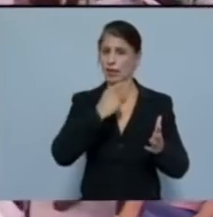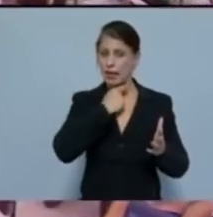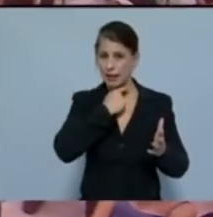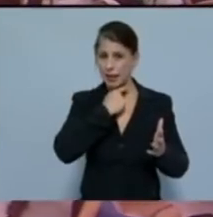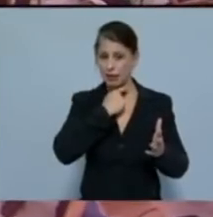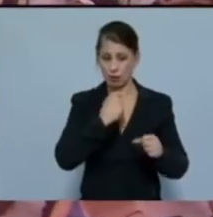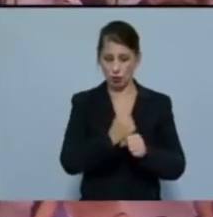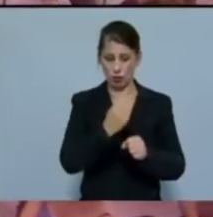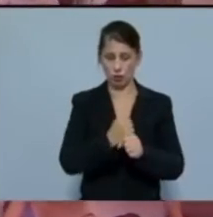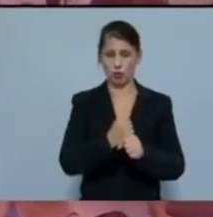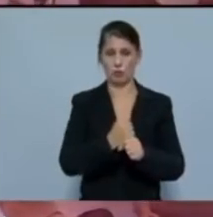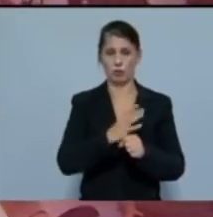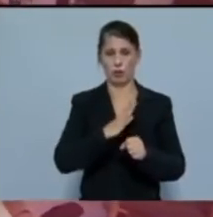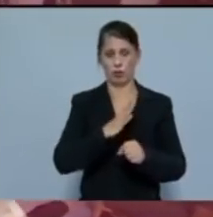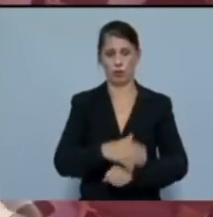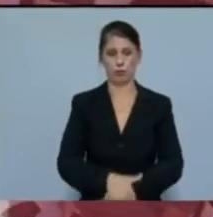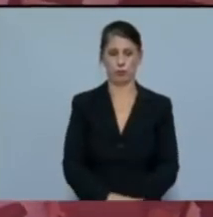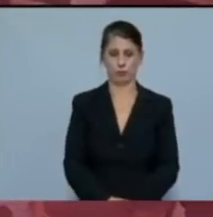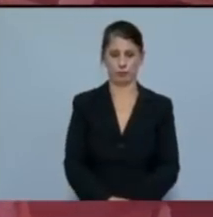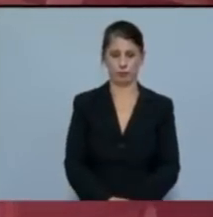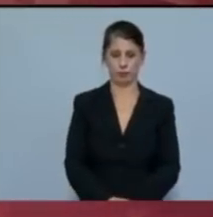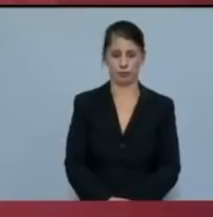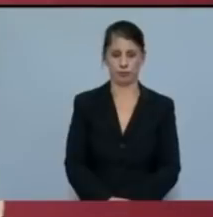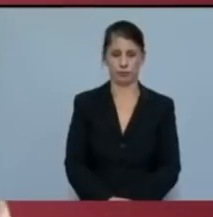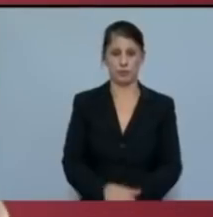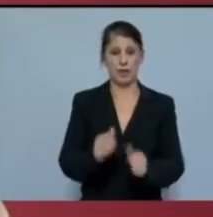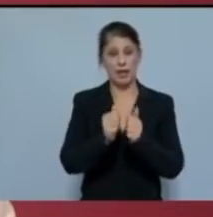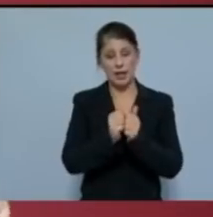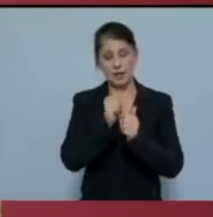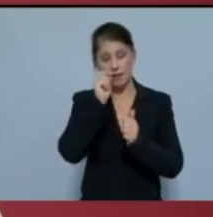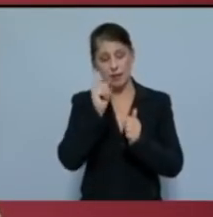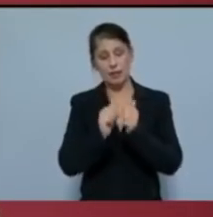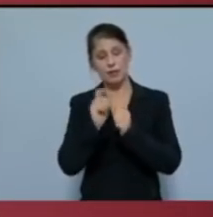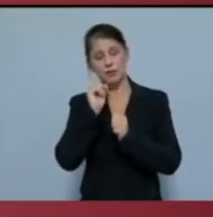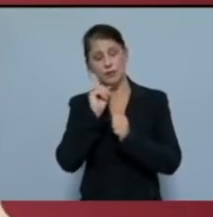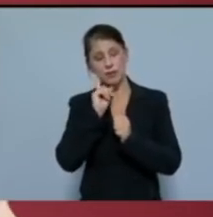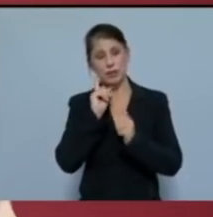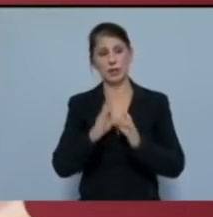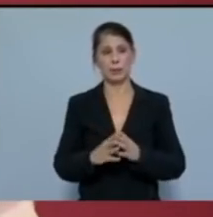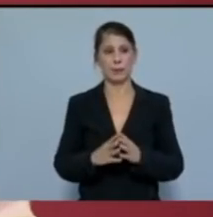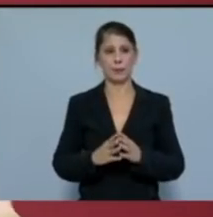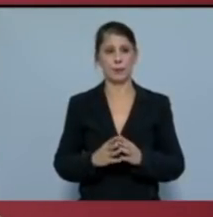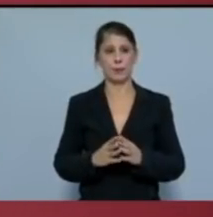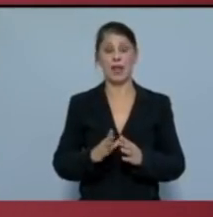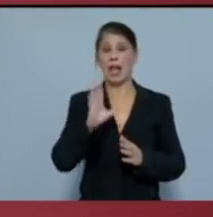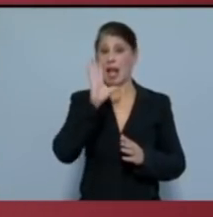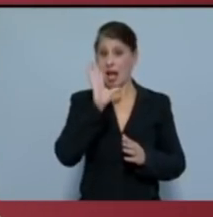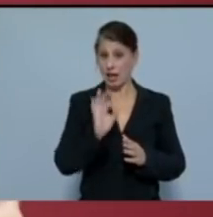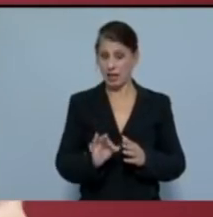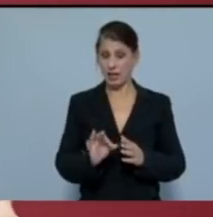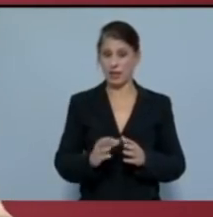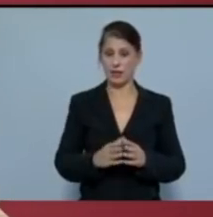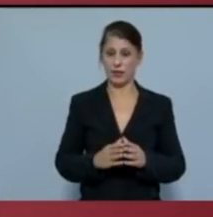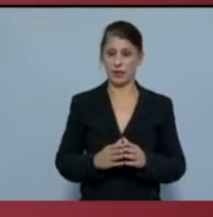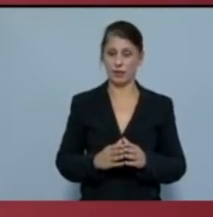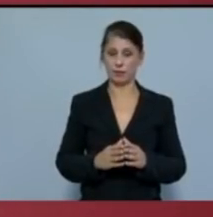του εργαζόμενου λαού. Φίλες και φίλοι, η αλήθεια είναι ότι οι